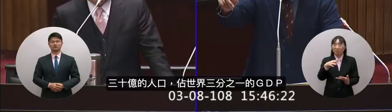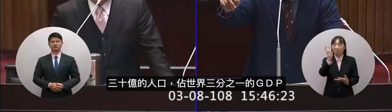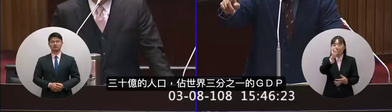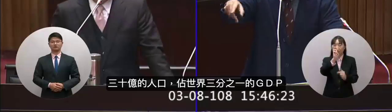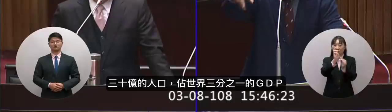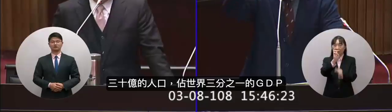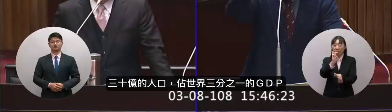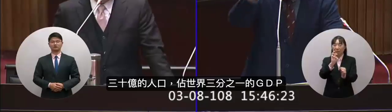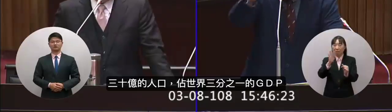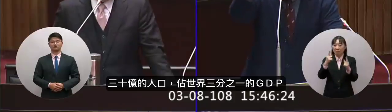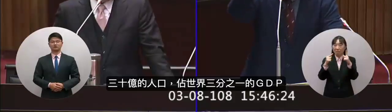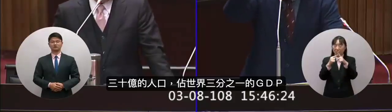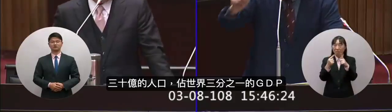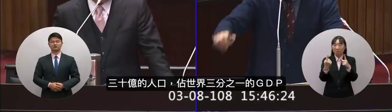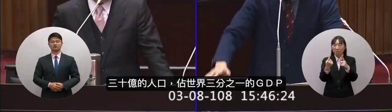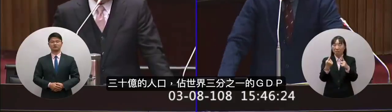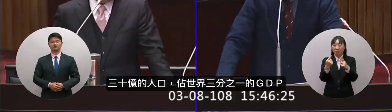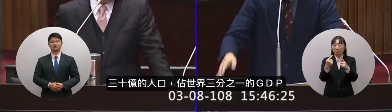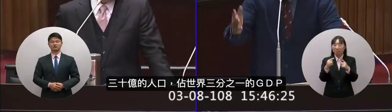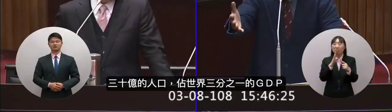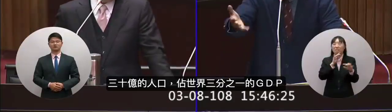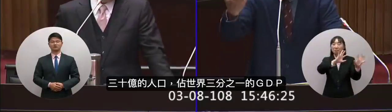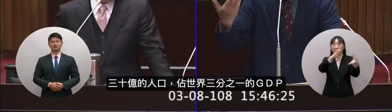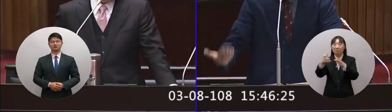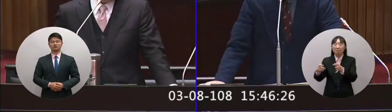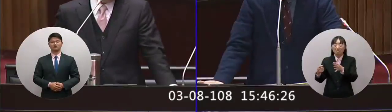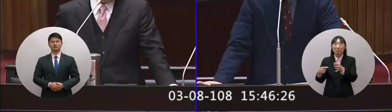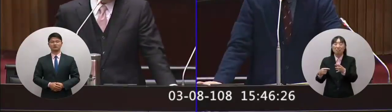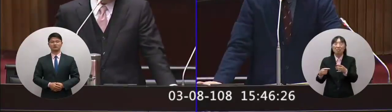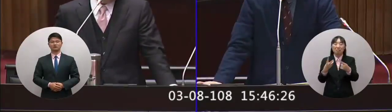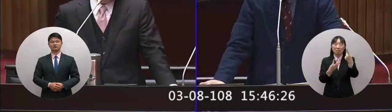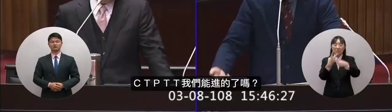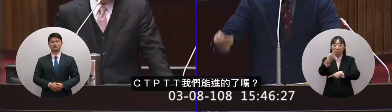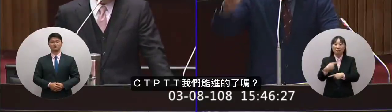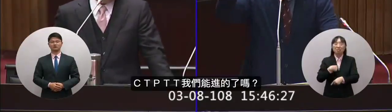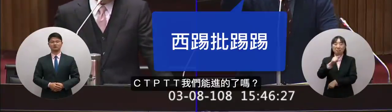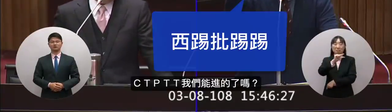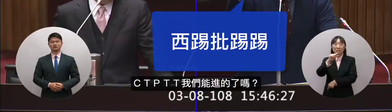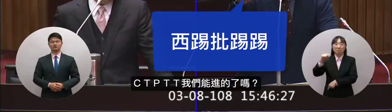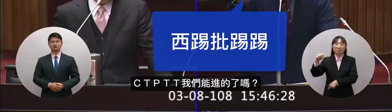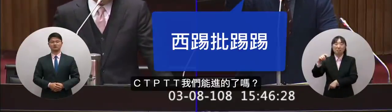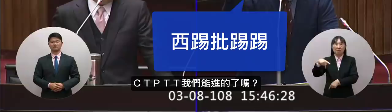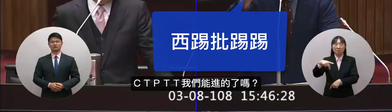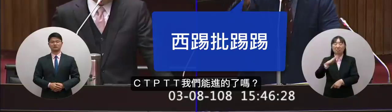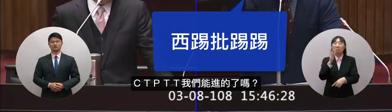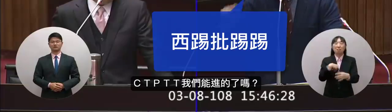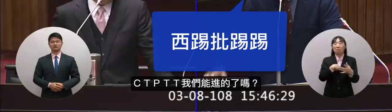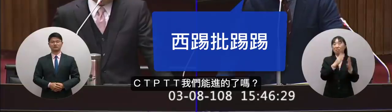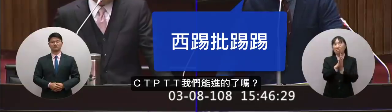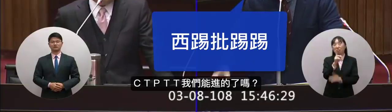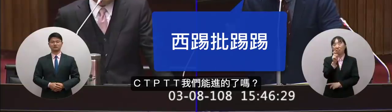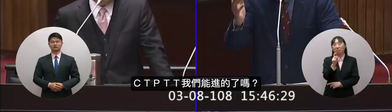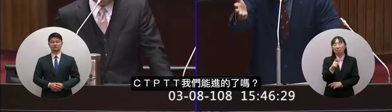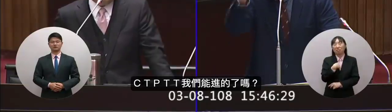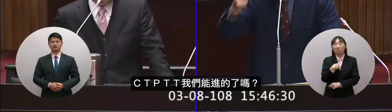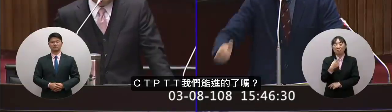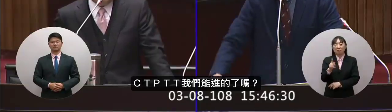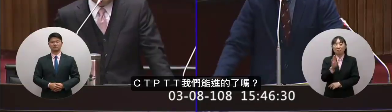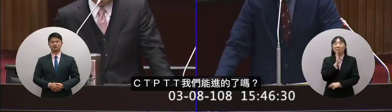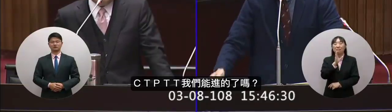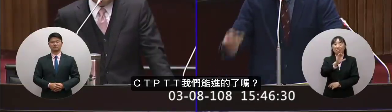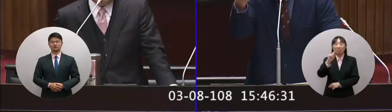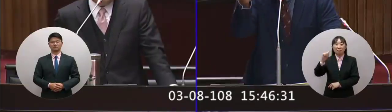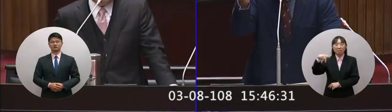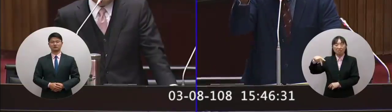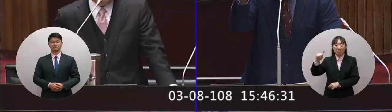的人口佔世界三分之一的GDP我們進不了那CTPTT我們能